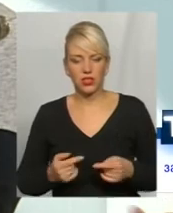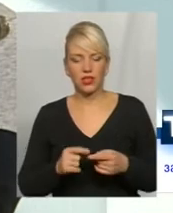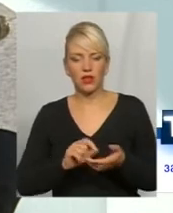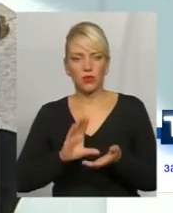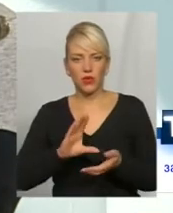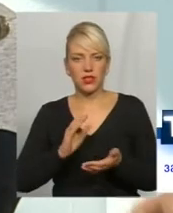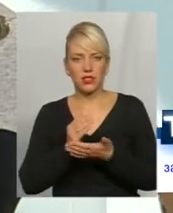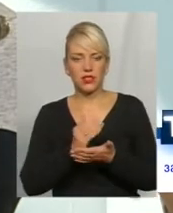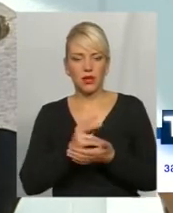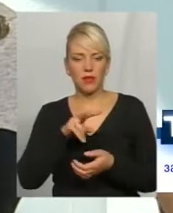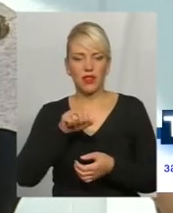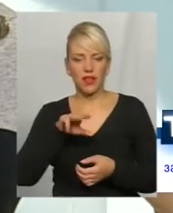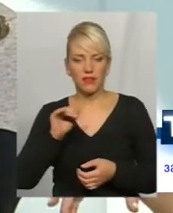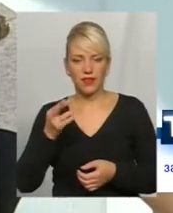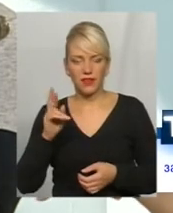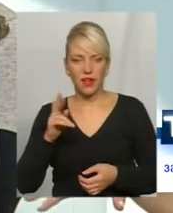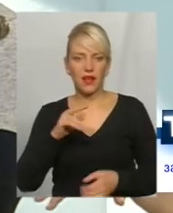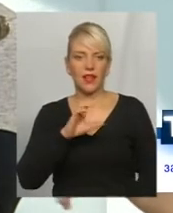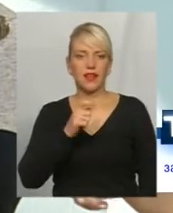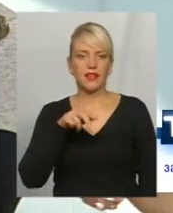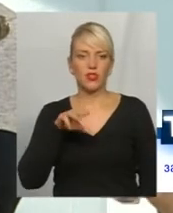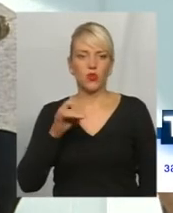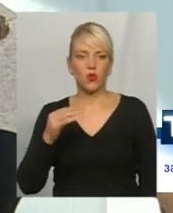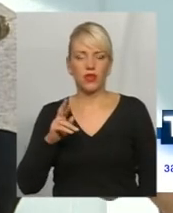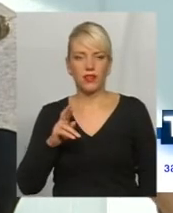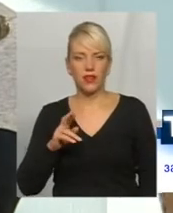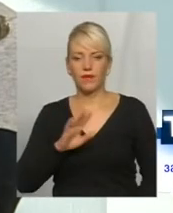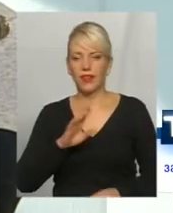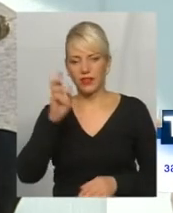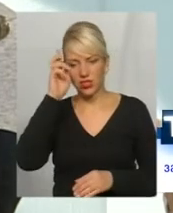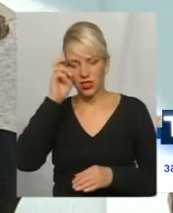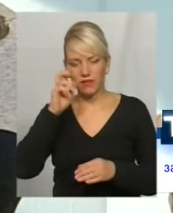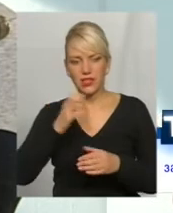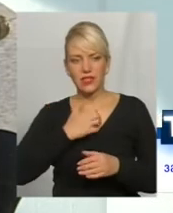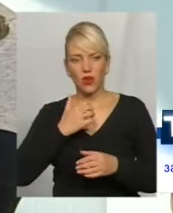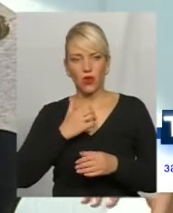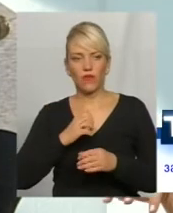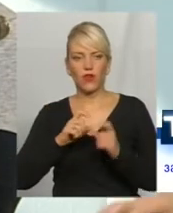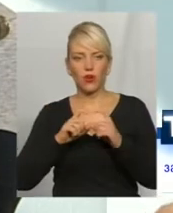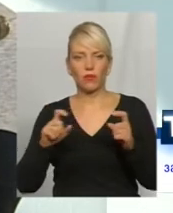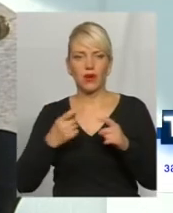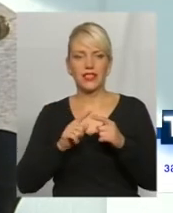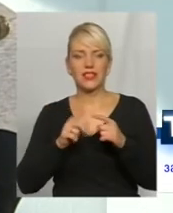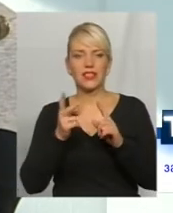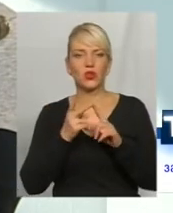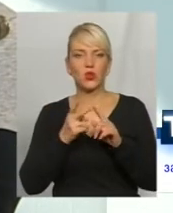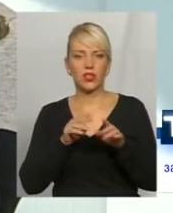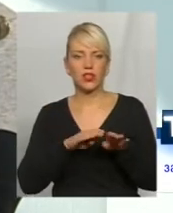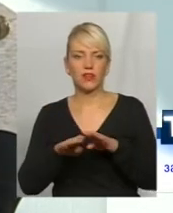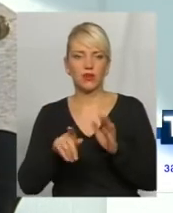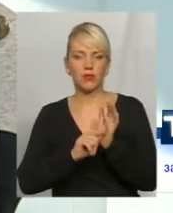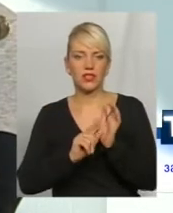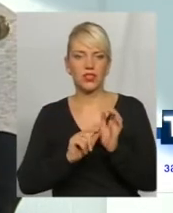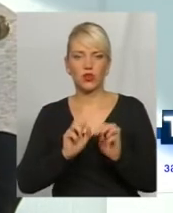Літва, Естонія. Я маю на увазі не державні, не страхові компанії, другі, оце, як в нас ще не запроваджено, другий рівень пенсійного